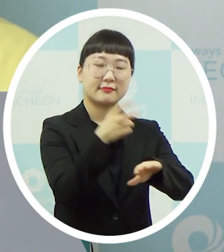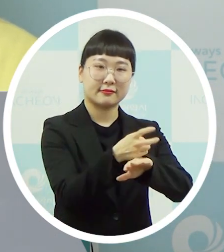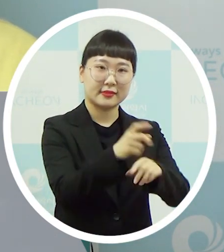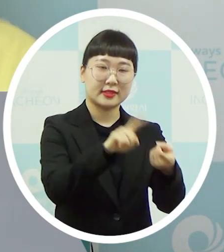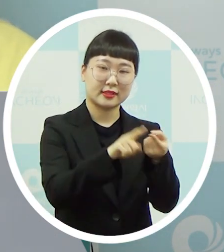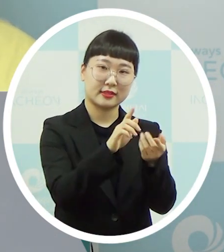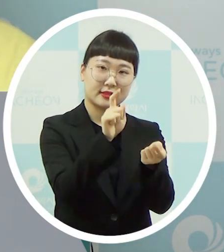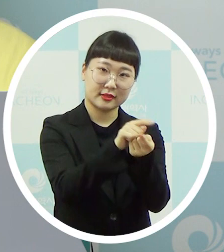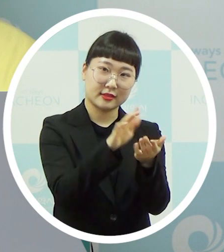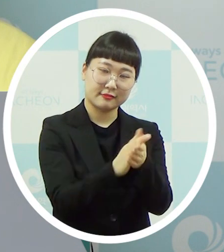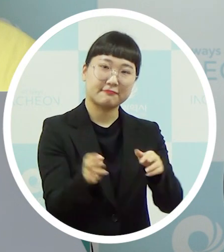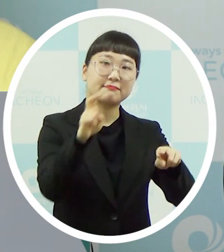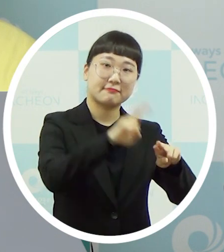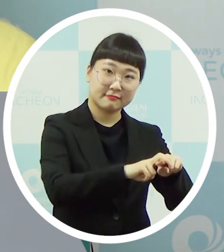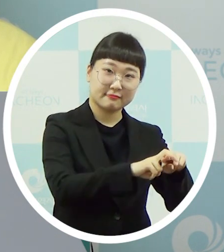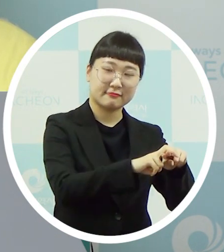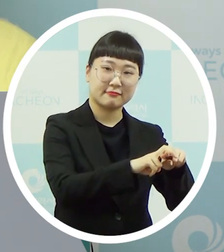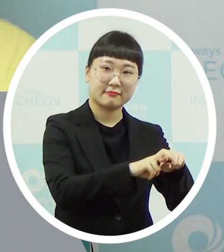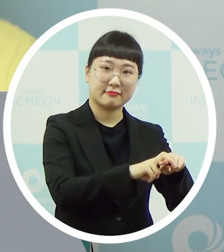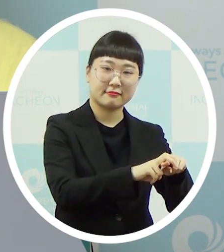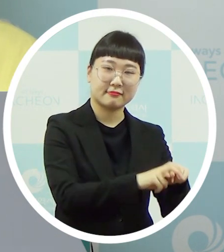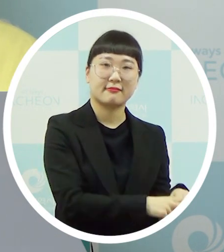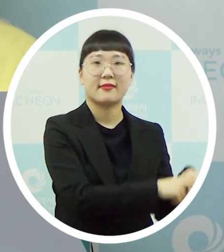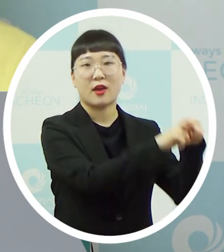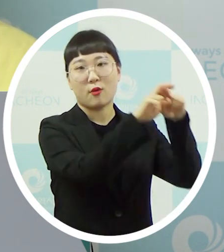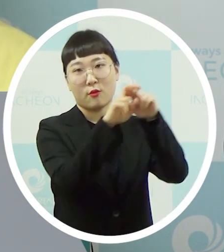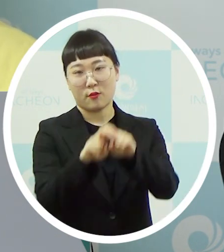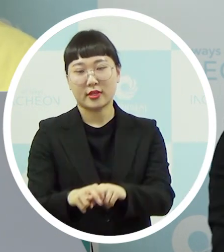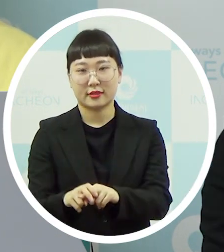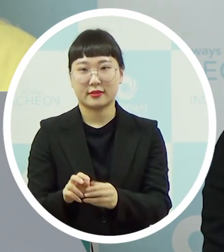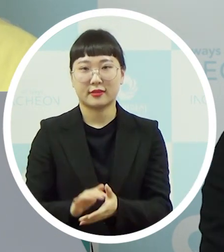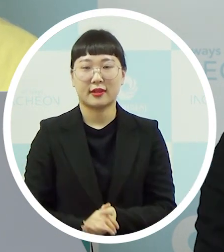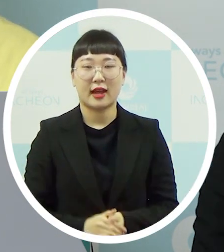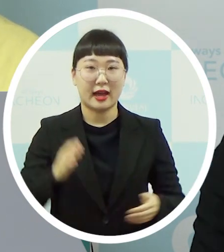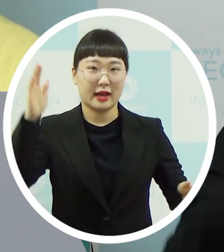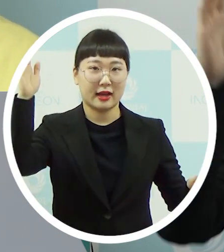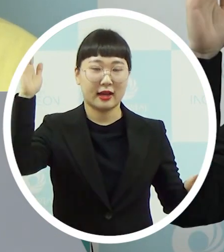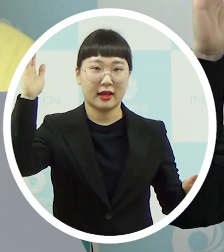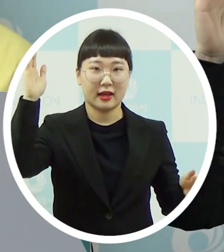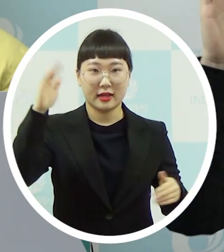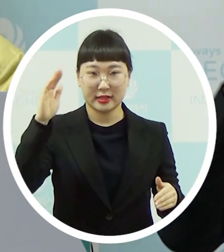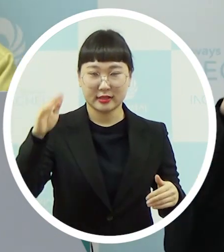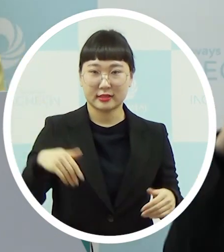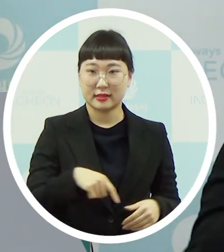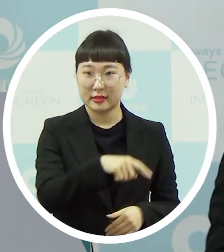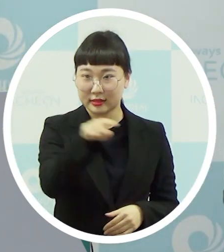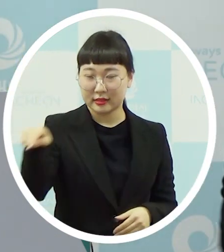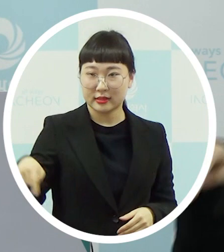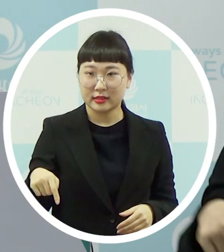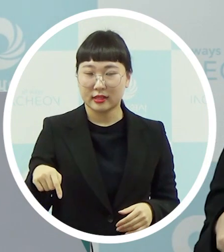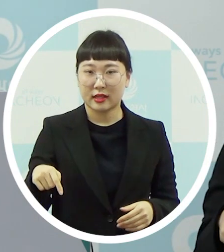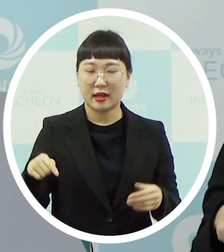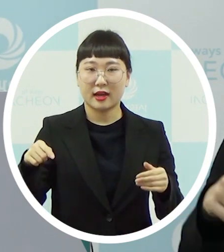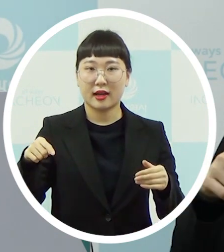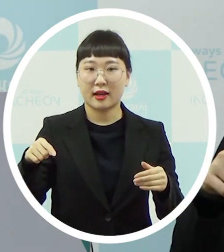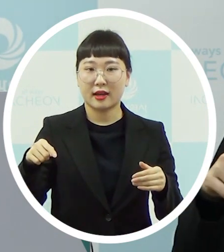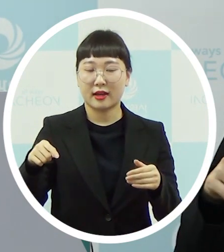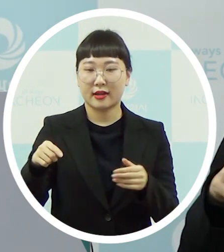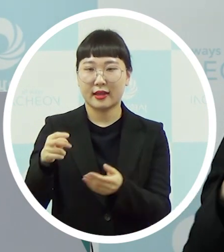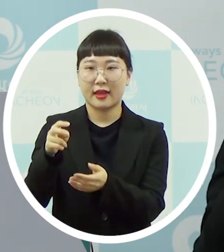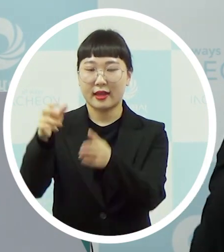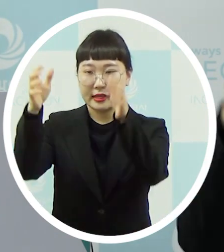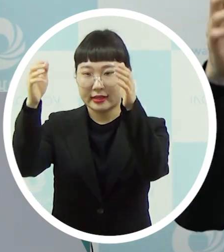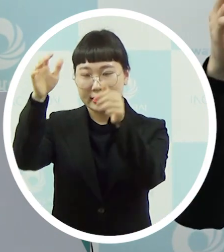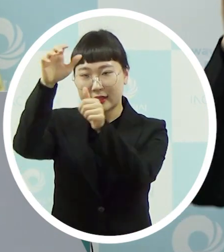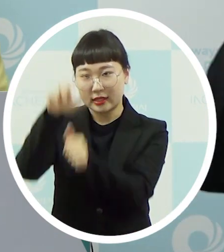그리고 탑승을 한 콜벤 차량을 타고 와서 학교에서 격리동이 있습니다 격리동으로 바로